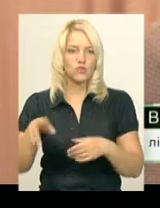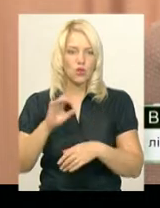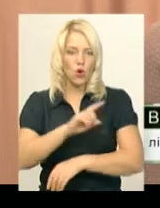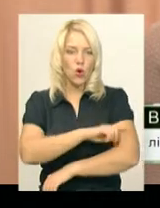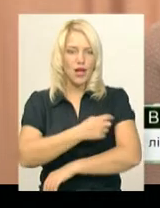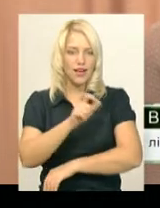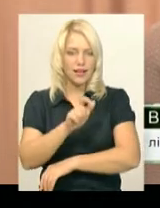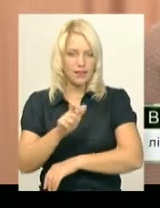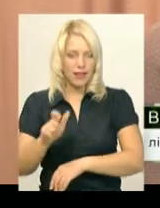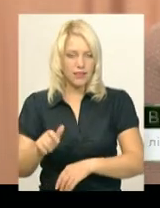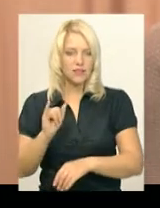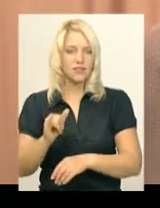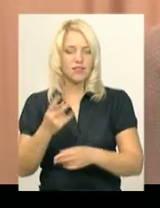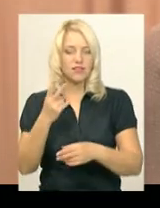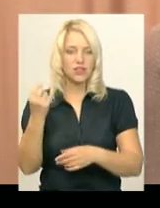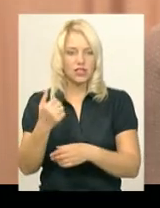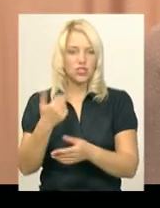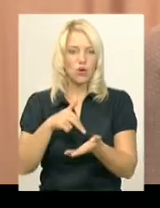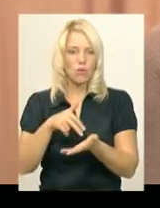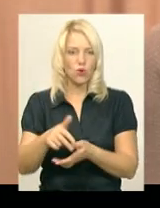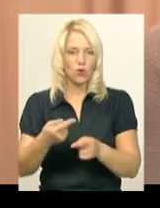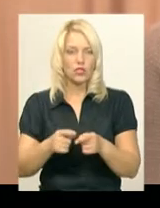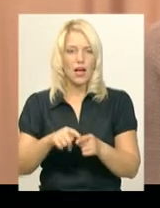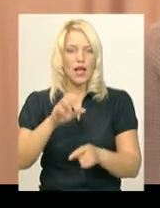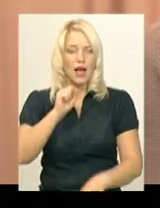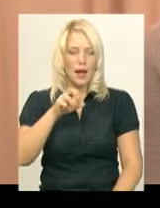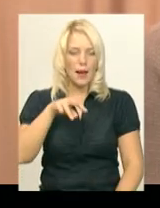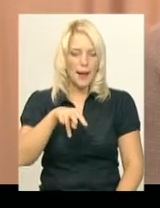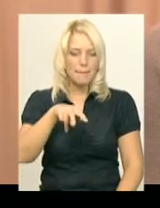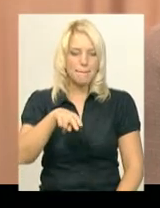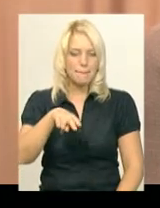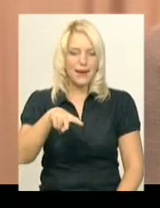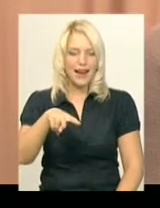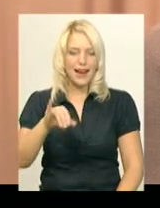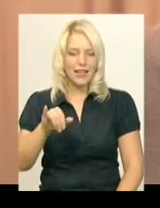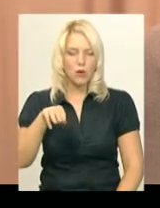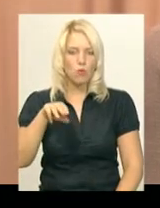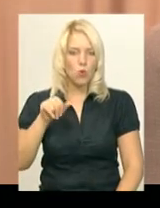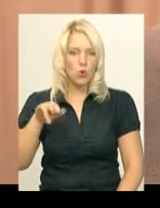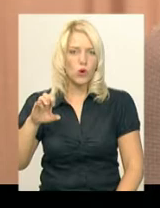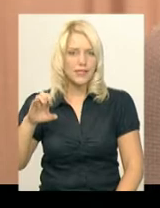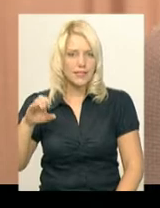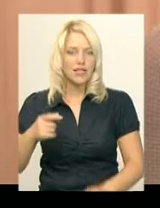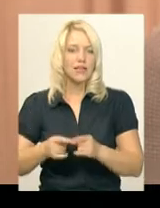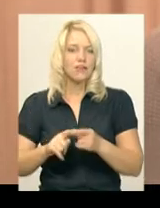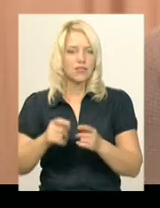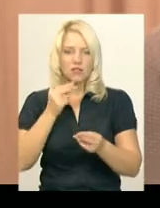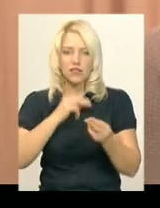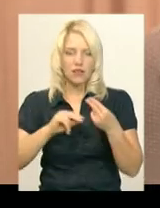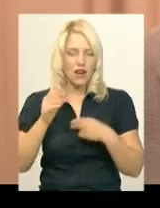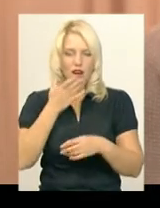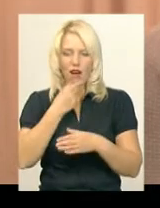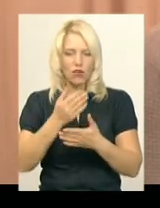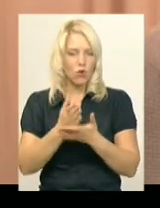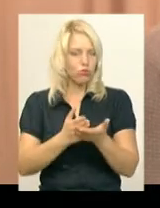за два тижні прохожу тут, це я при пульс. Дуже добре обслуговування, зараз набагато краще, вже